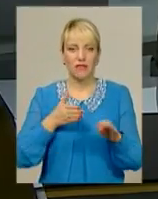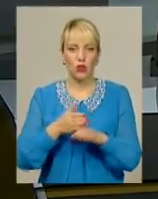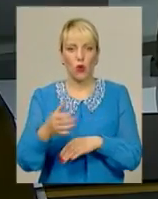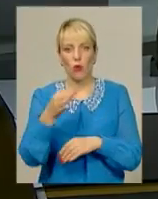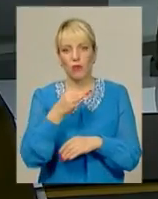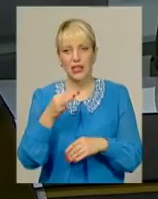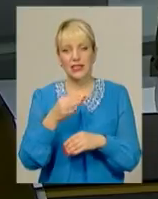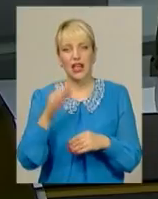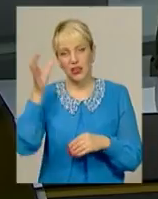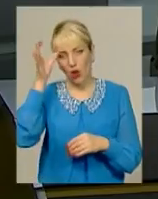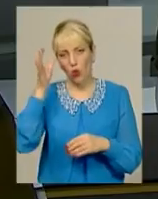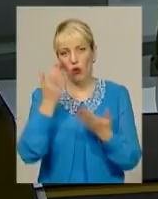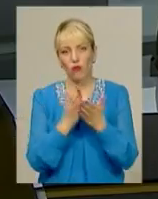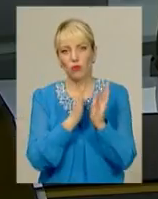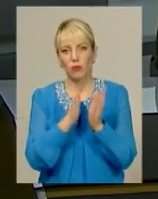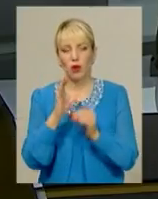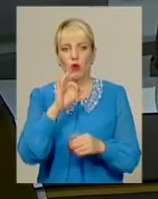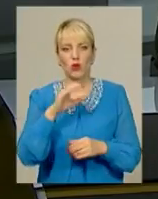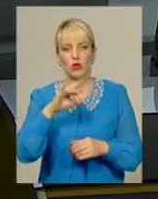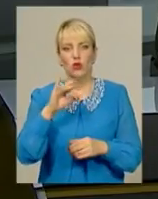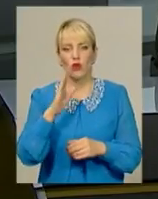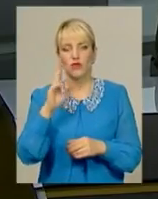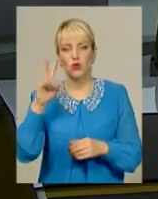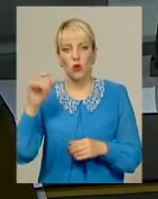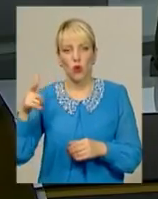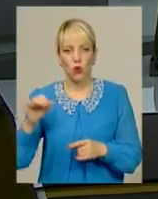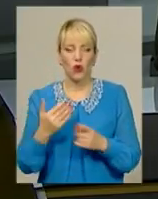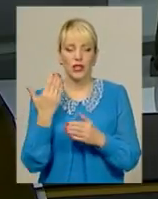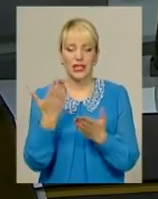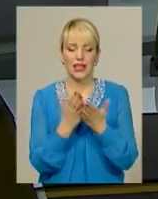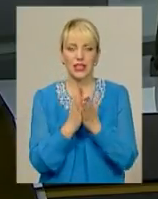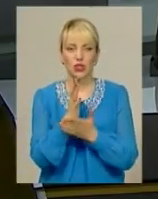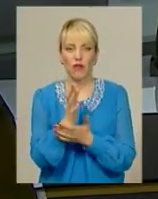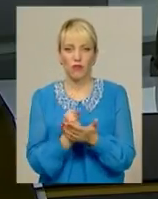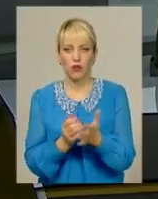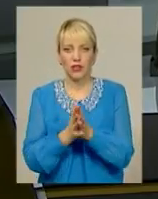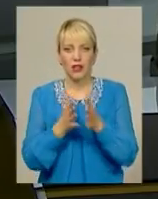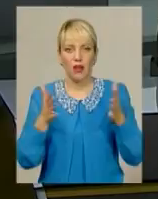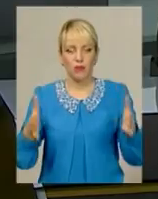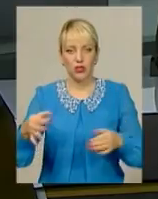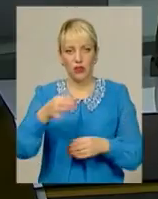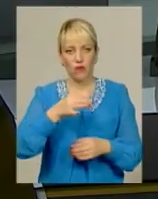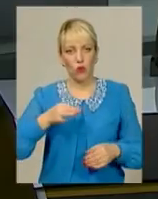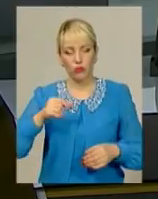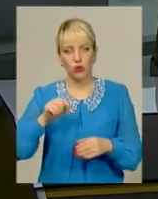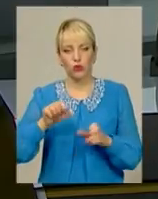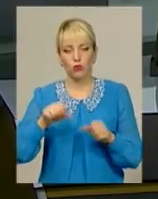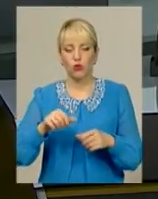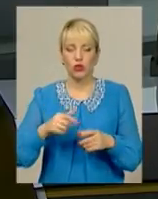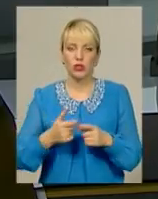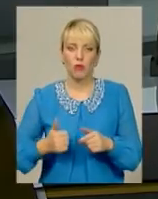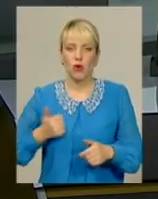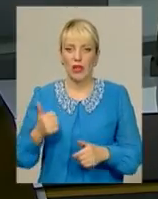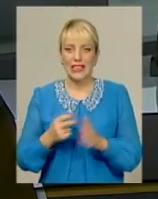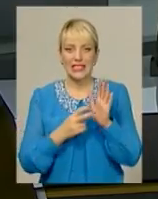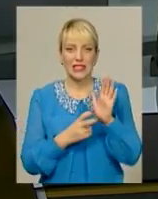наукової бібліотеки імені Миколи Островського. До слова, її книжковий фонд – чи не найбільший в області. Тут можуть похизуватись